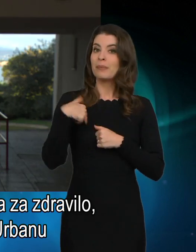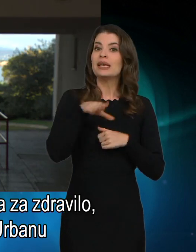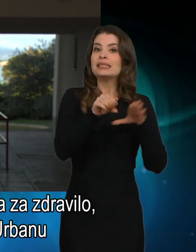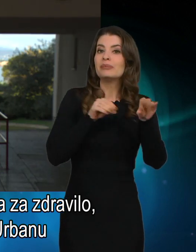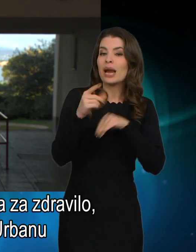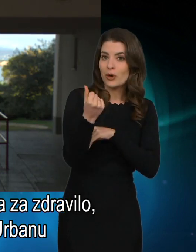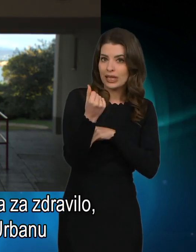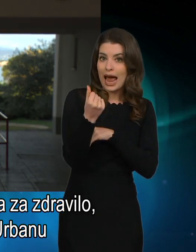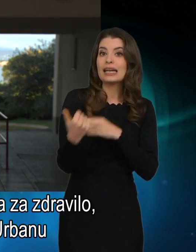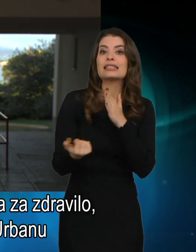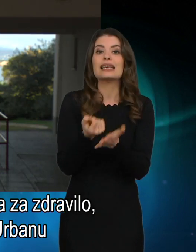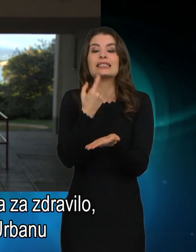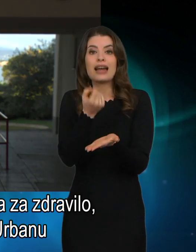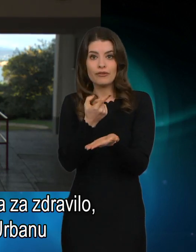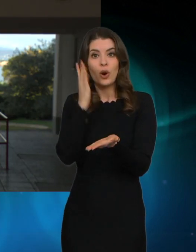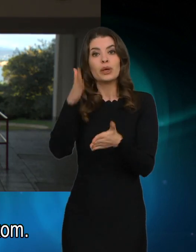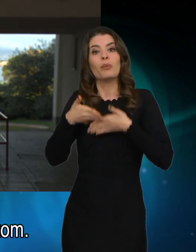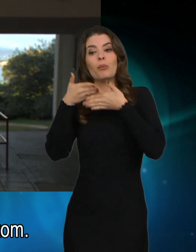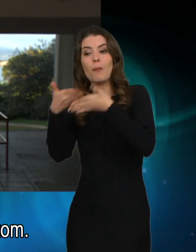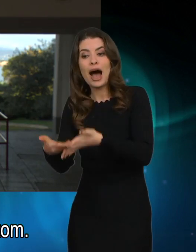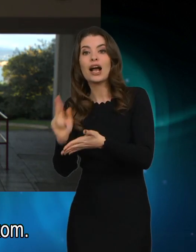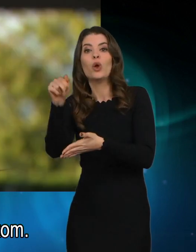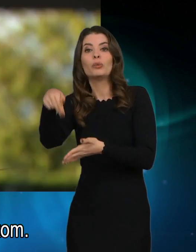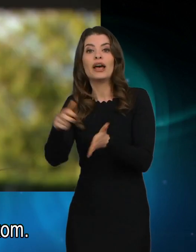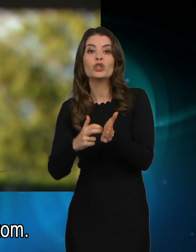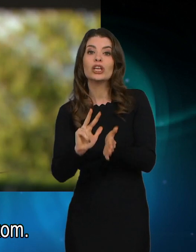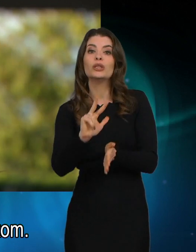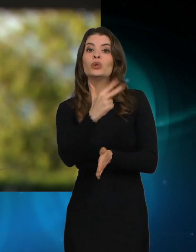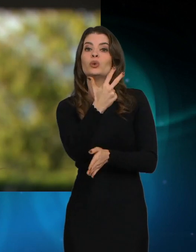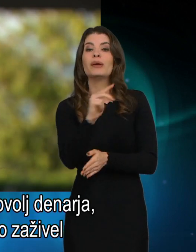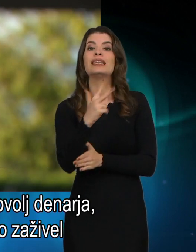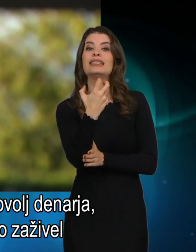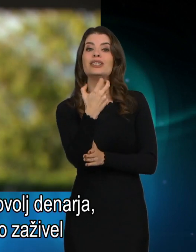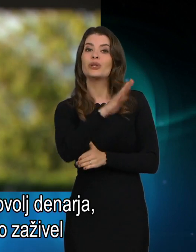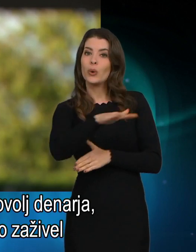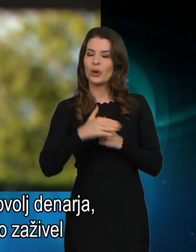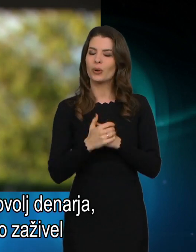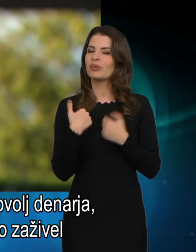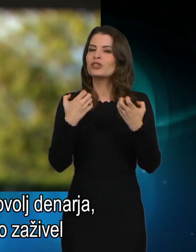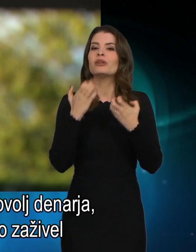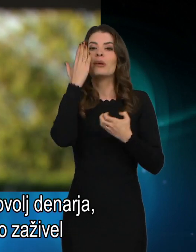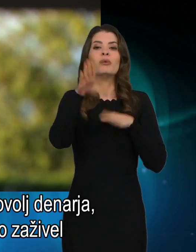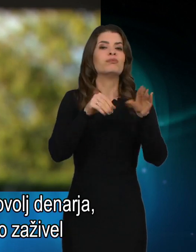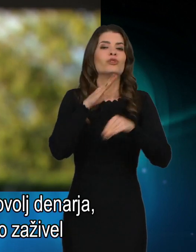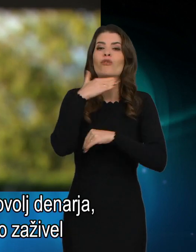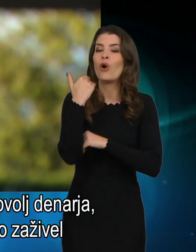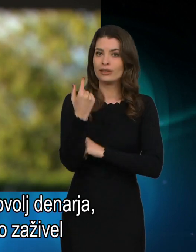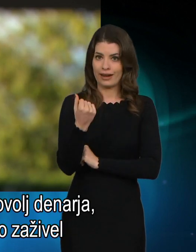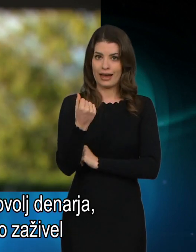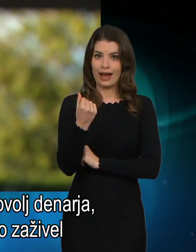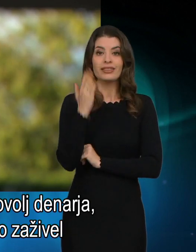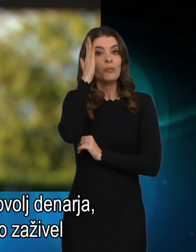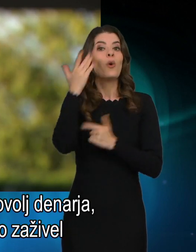zdravilo, ki bo pomagalo Urbanu in še 300 tim otrokom. Želim si, da zberemo dovolj denarja, da bo